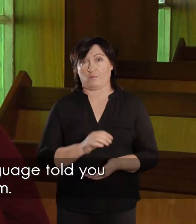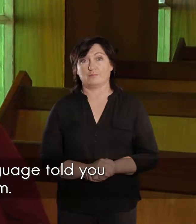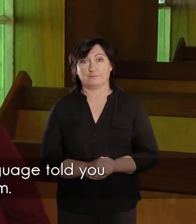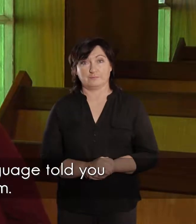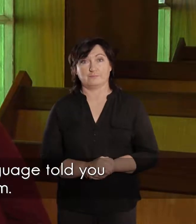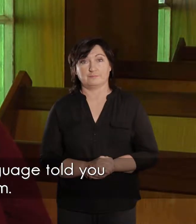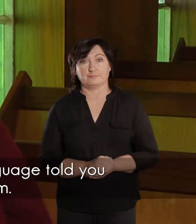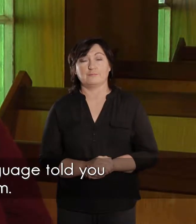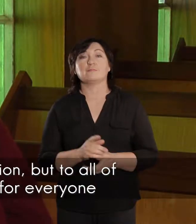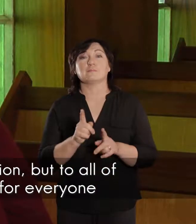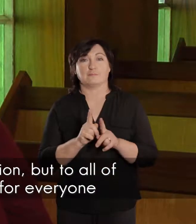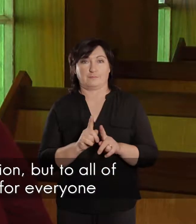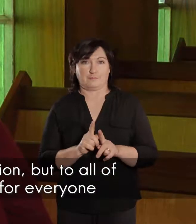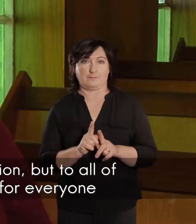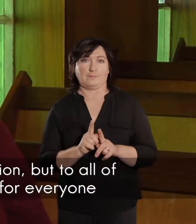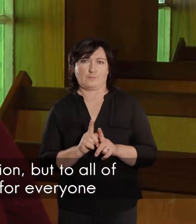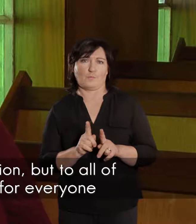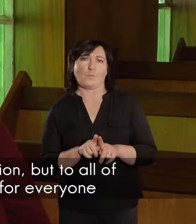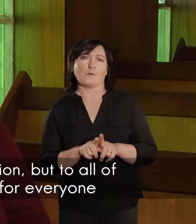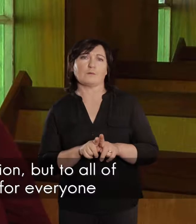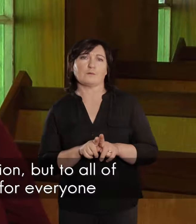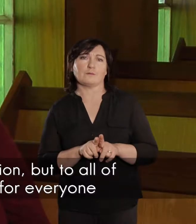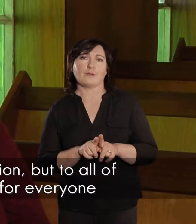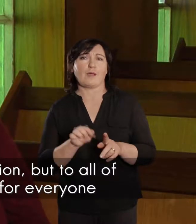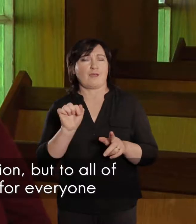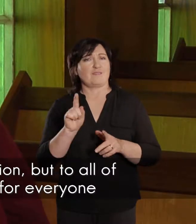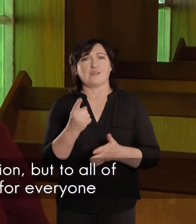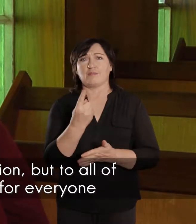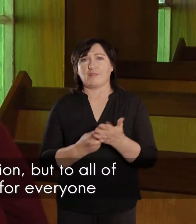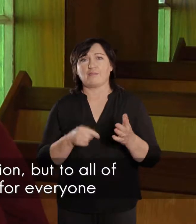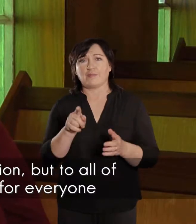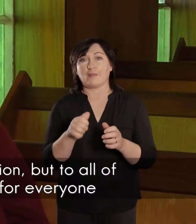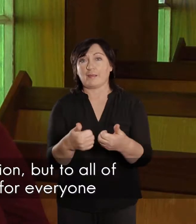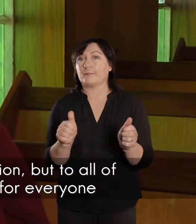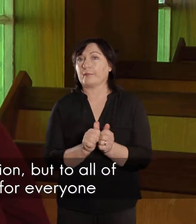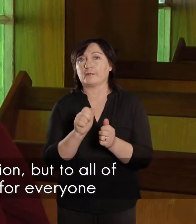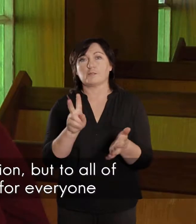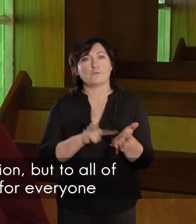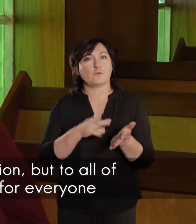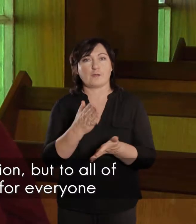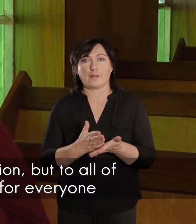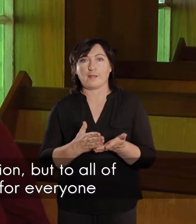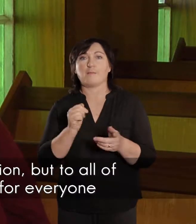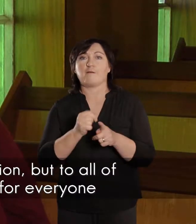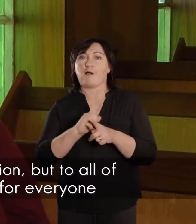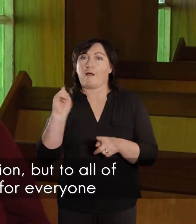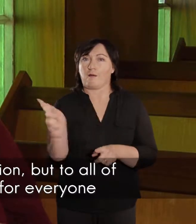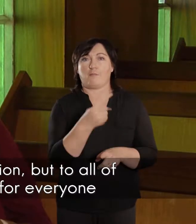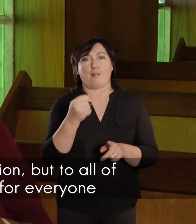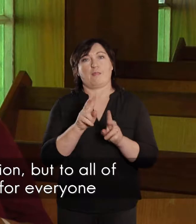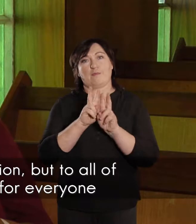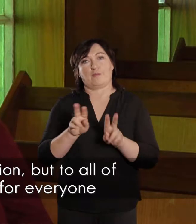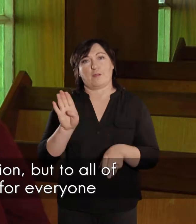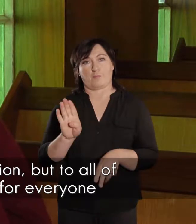omstaan. maar daar was, en hy was nie net vir hierdie gemeente, as voordeelie. Hy was so,